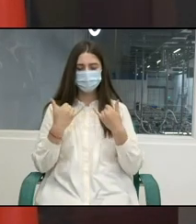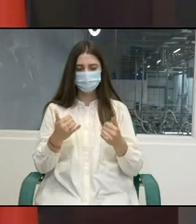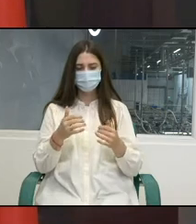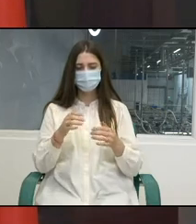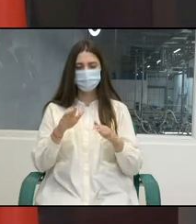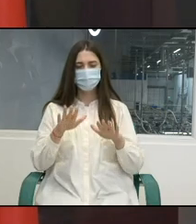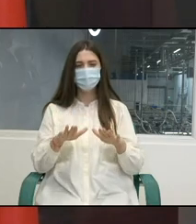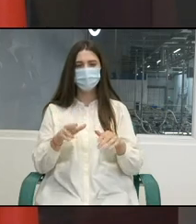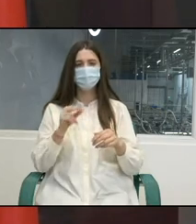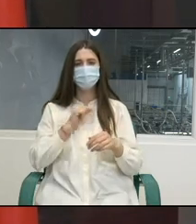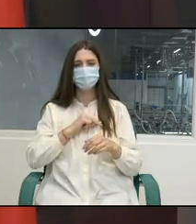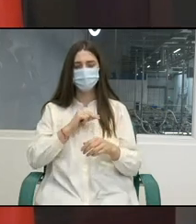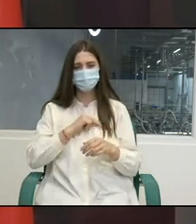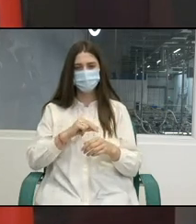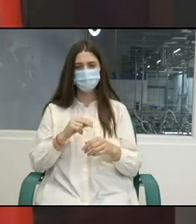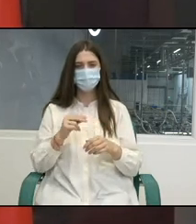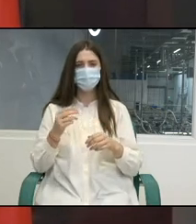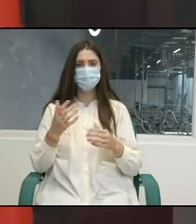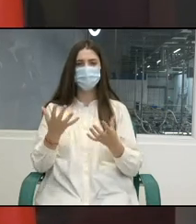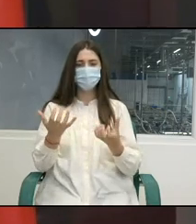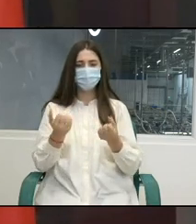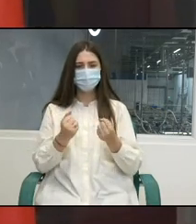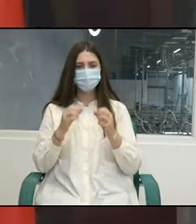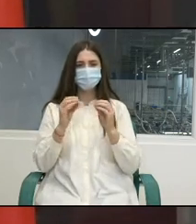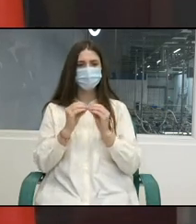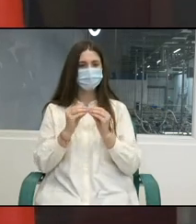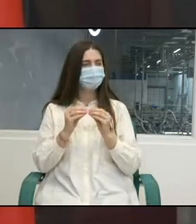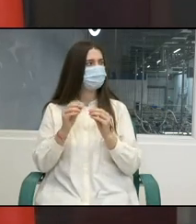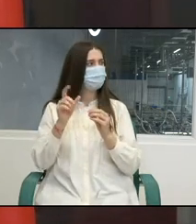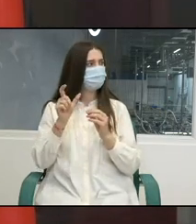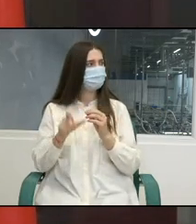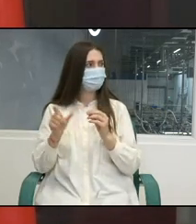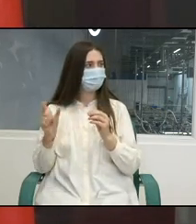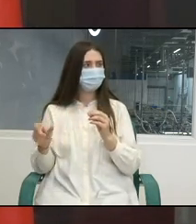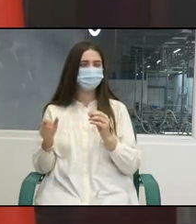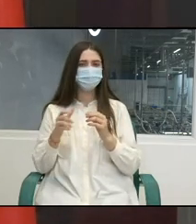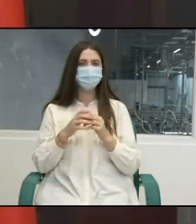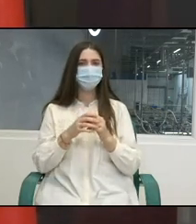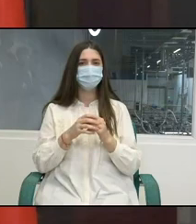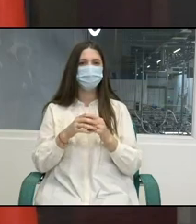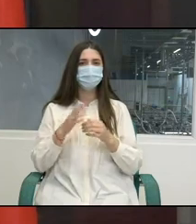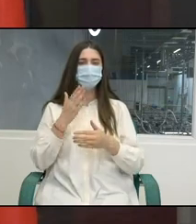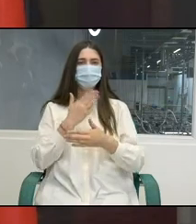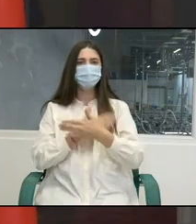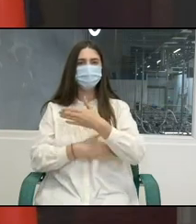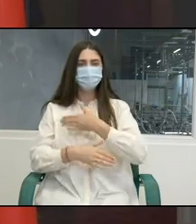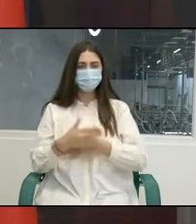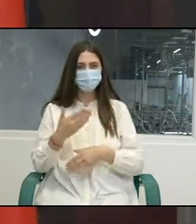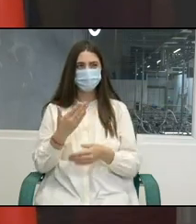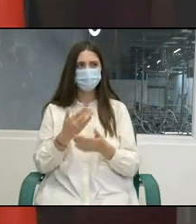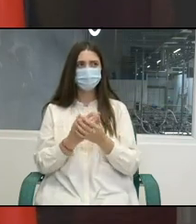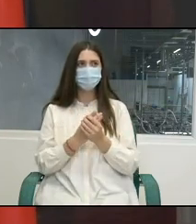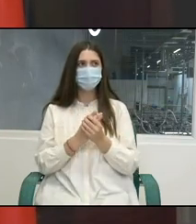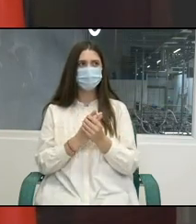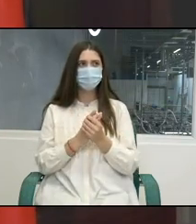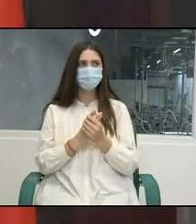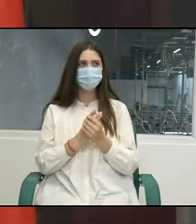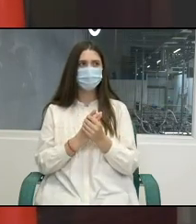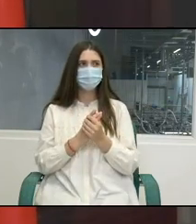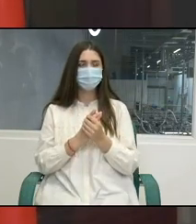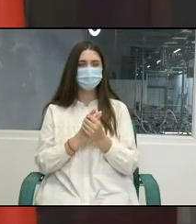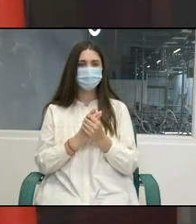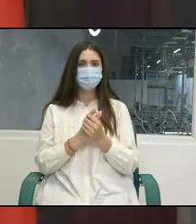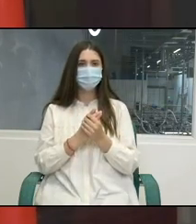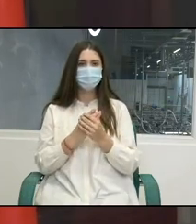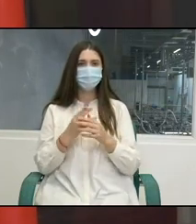angajat 10 persoane cu dizabilități și cu